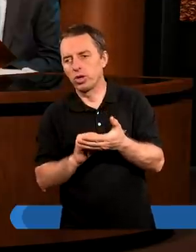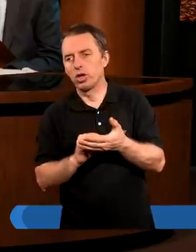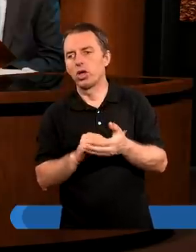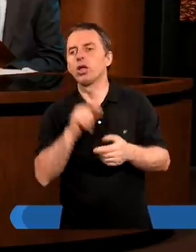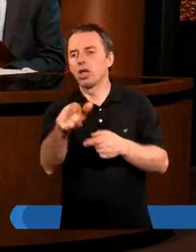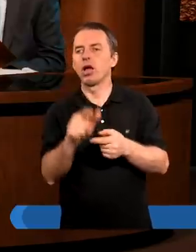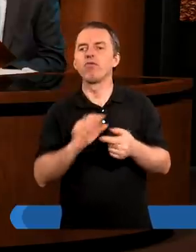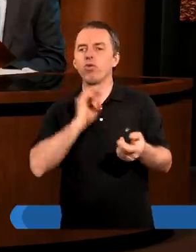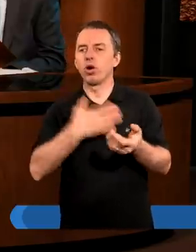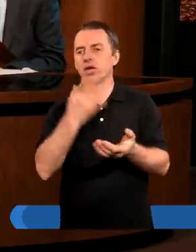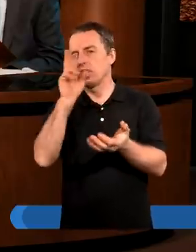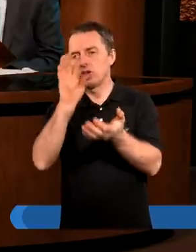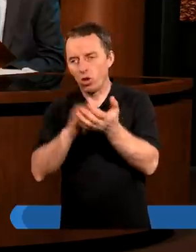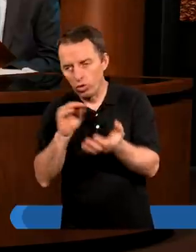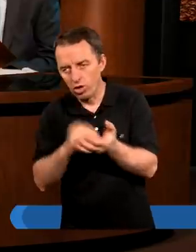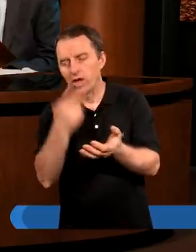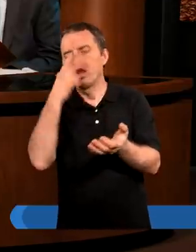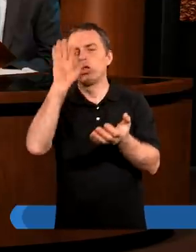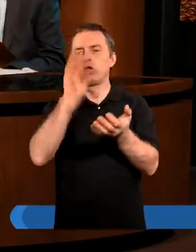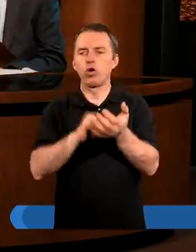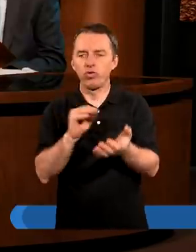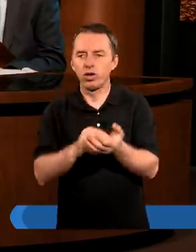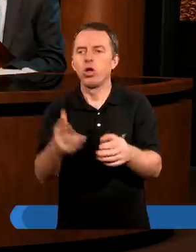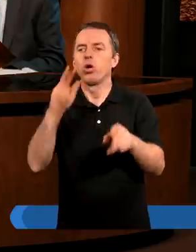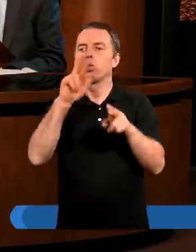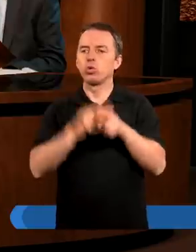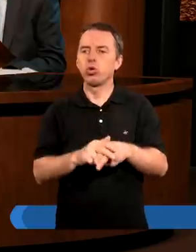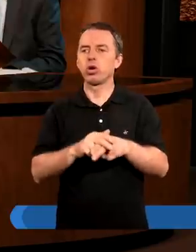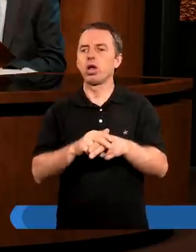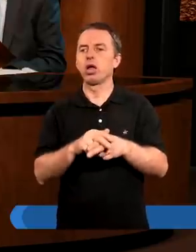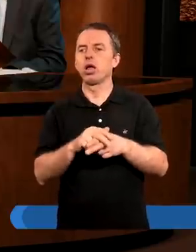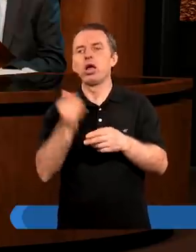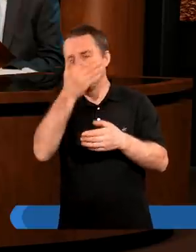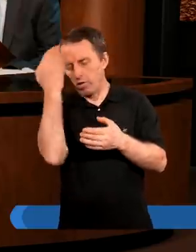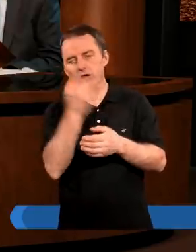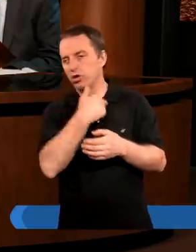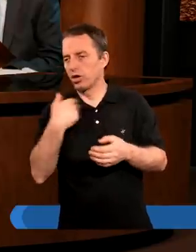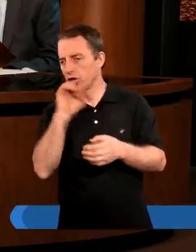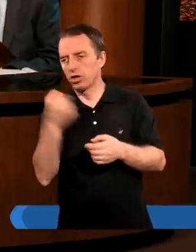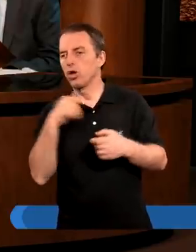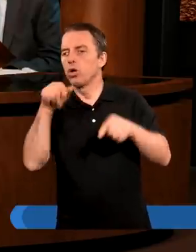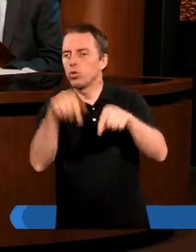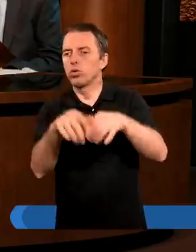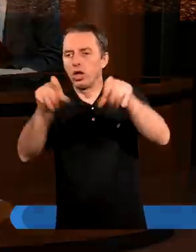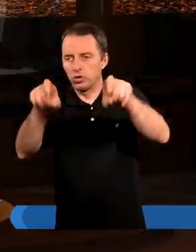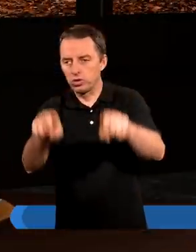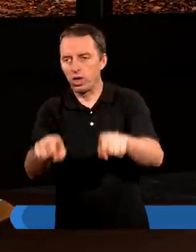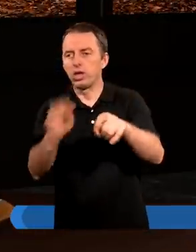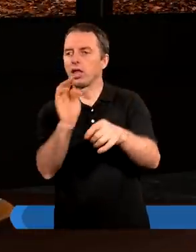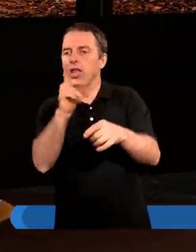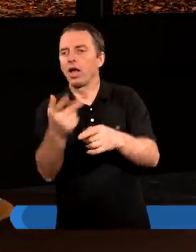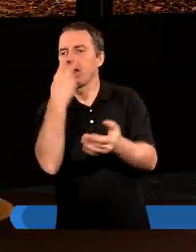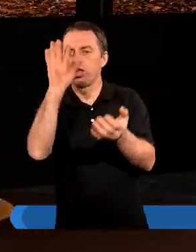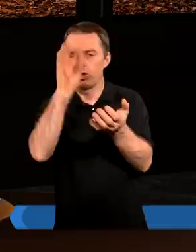własnego doświadczenia. Doświadczenia, którego myślę jak, nie wiem, żaden z nas, który tutaj siedzi, takich